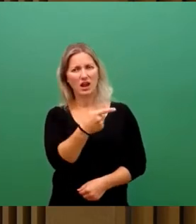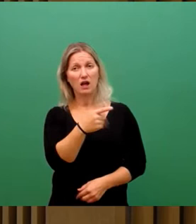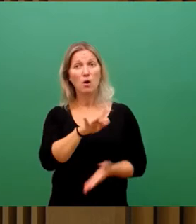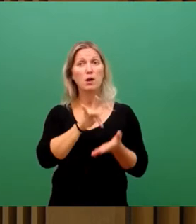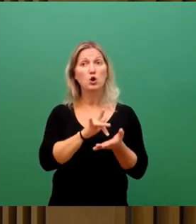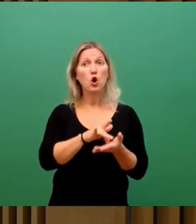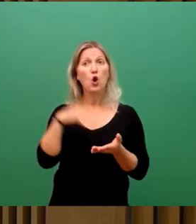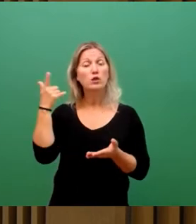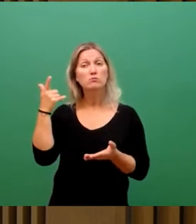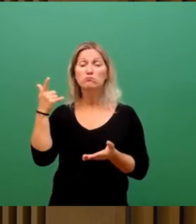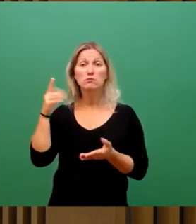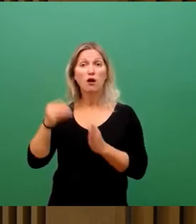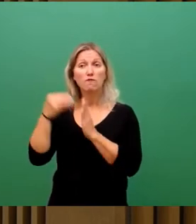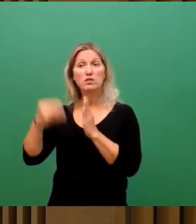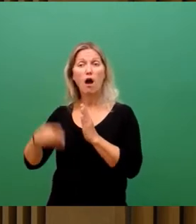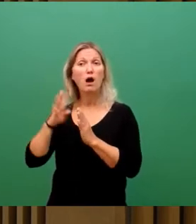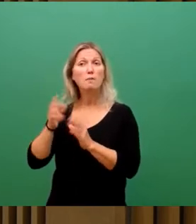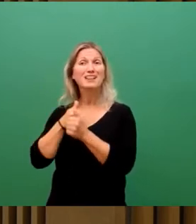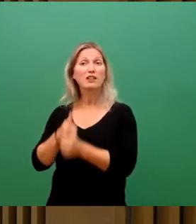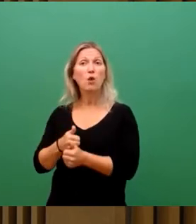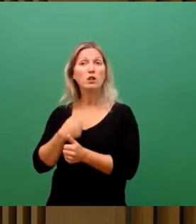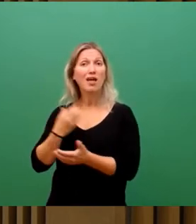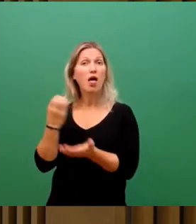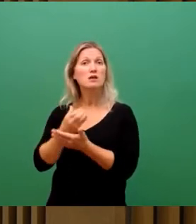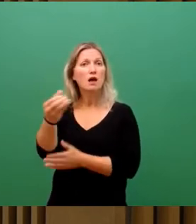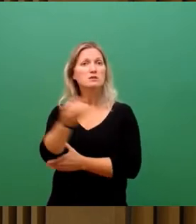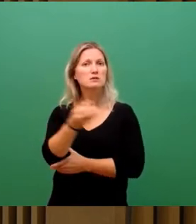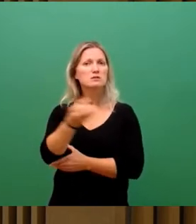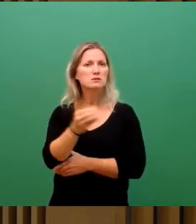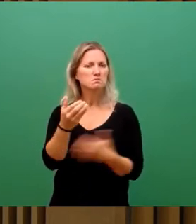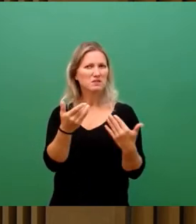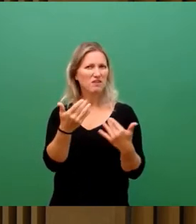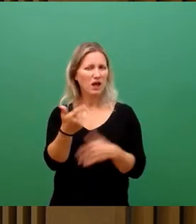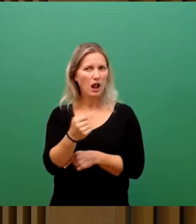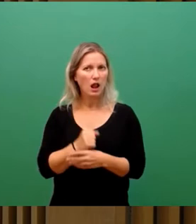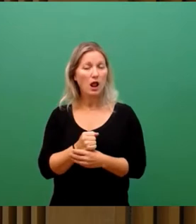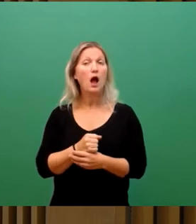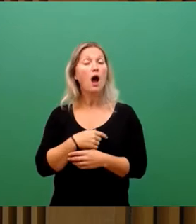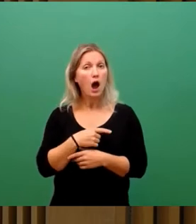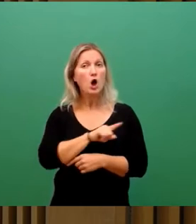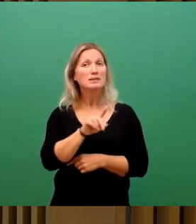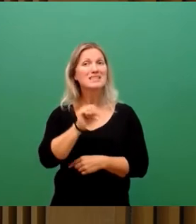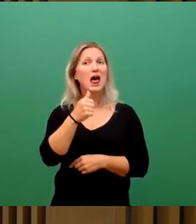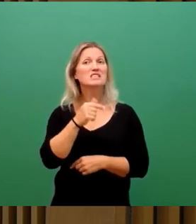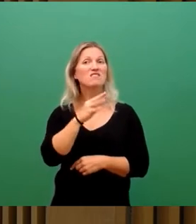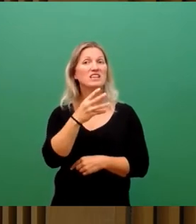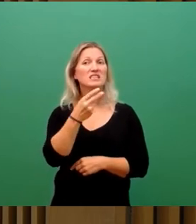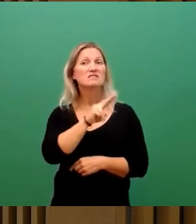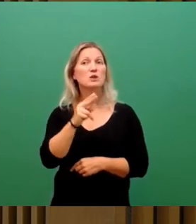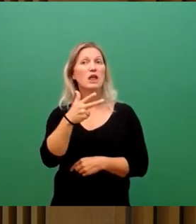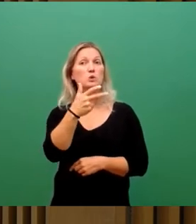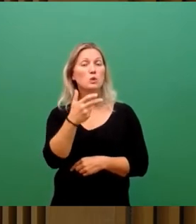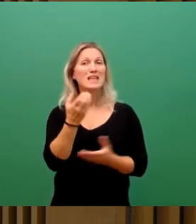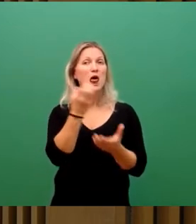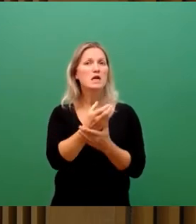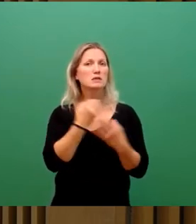bestehender Kontrakte zum jetzigen Zeitpunkt Ersatz beschafft werden musste? Und wie hoch ist die Menge an Erdgas, die voraussichtlich bis zum 1.4.2023 Ersatz beschafft werden